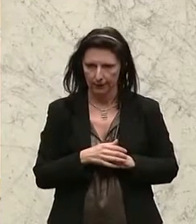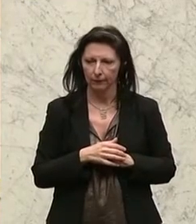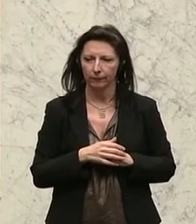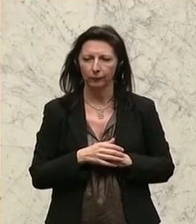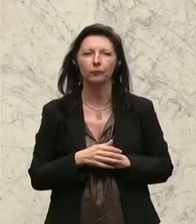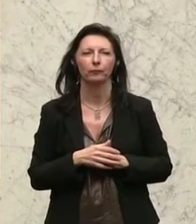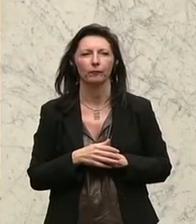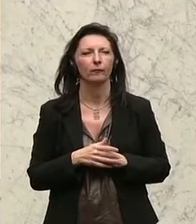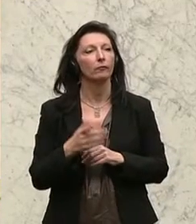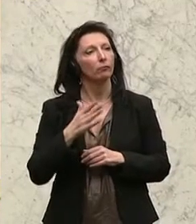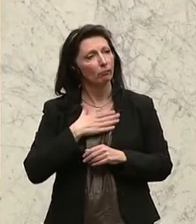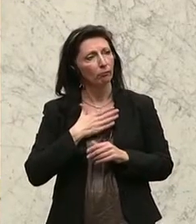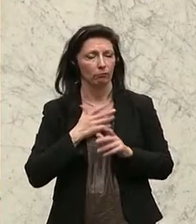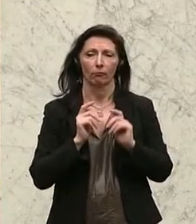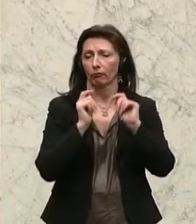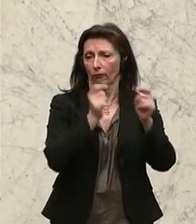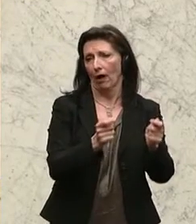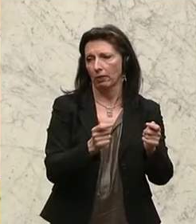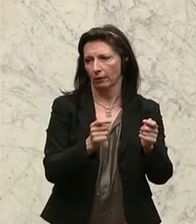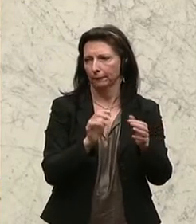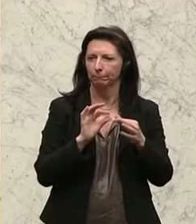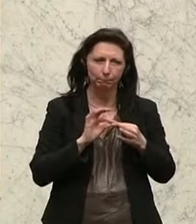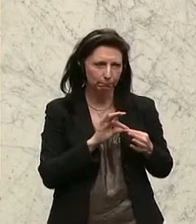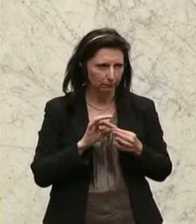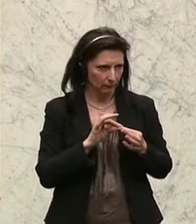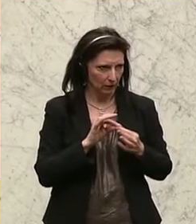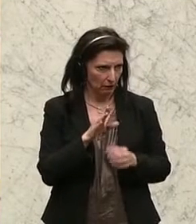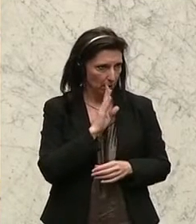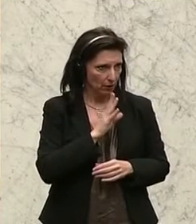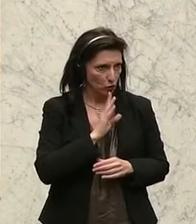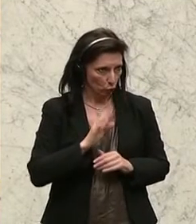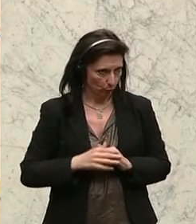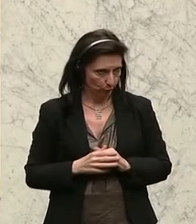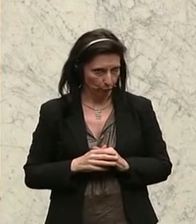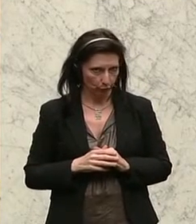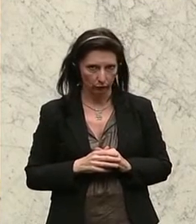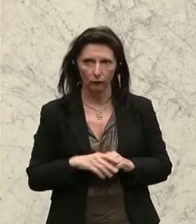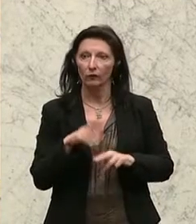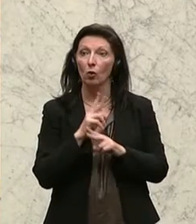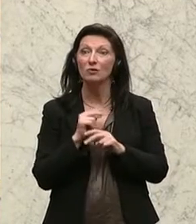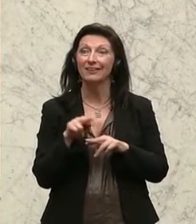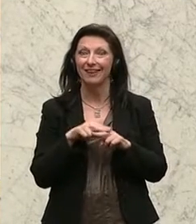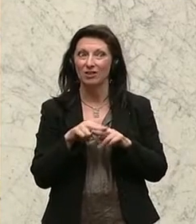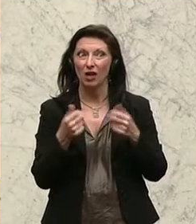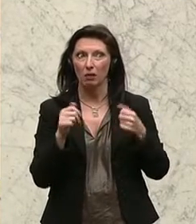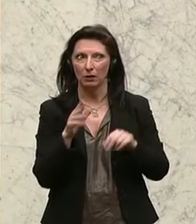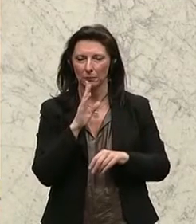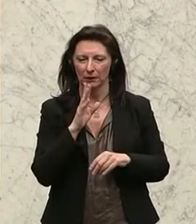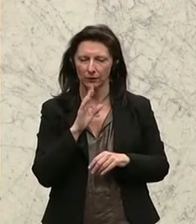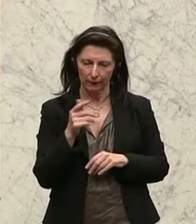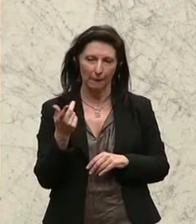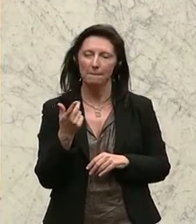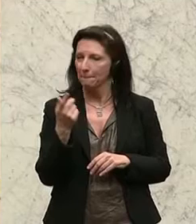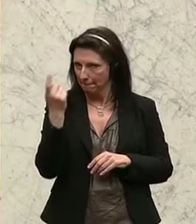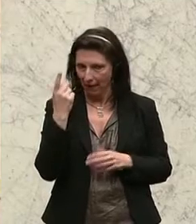ein Antrag, den ich gestellt habe bezüglich der Pensionen in der österreichischen Nationalbank. Ganz konkret geht es